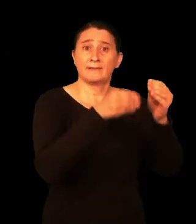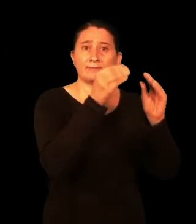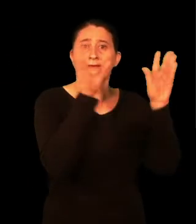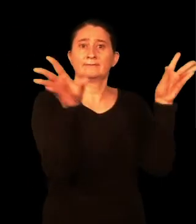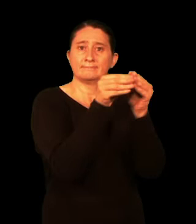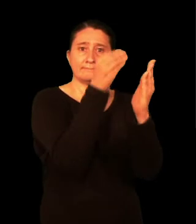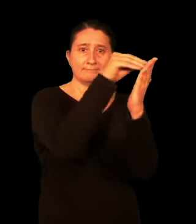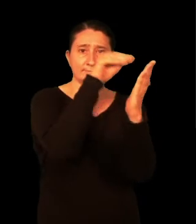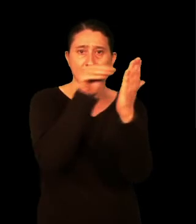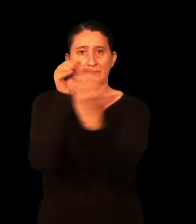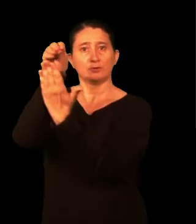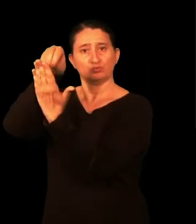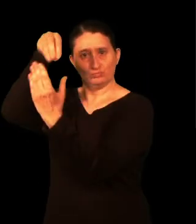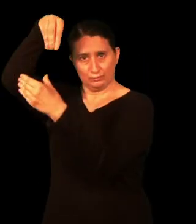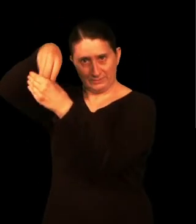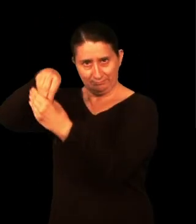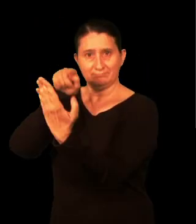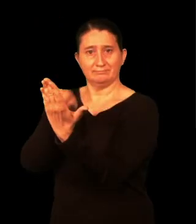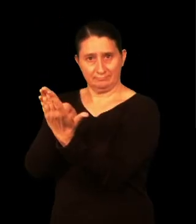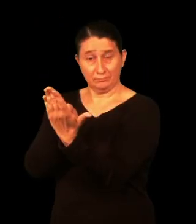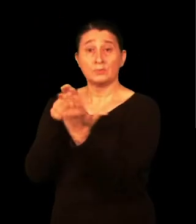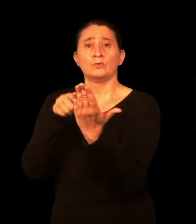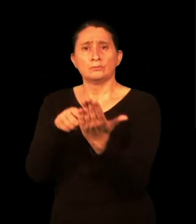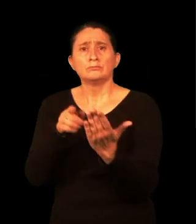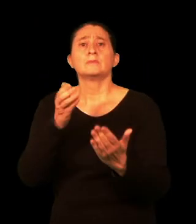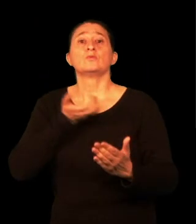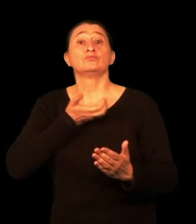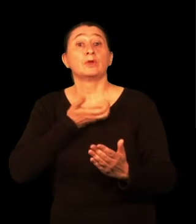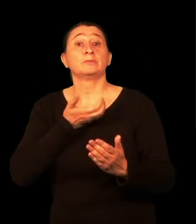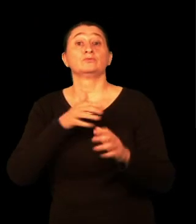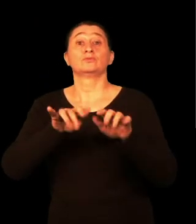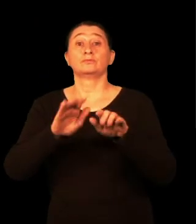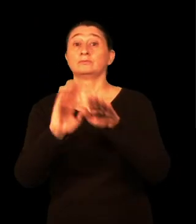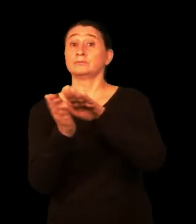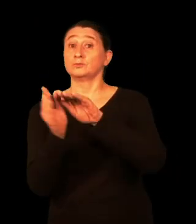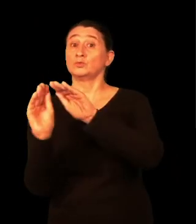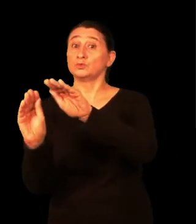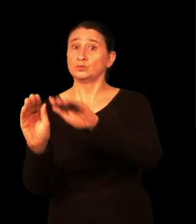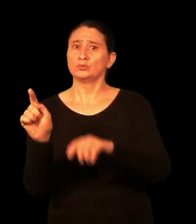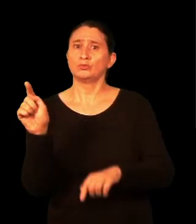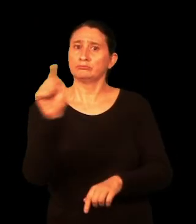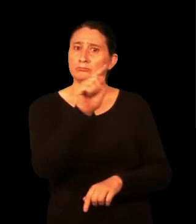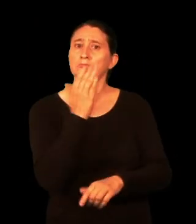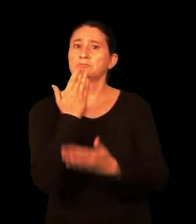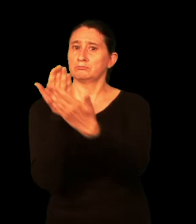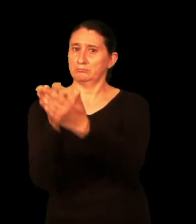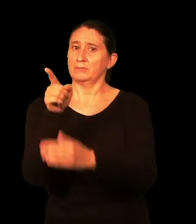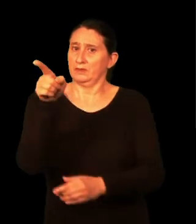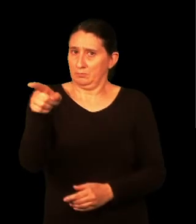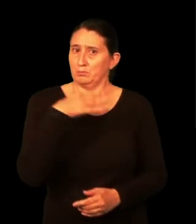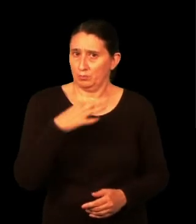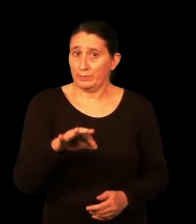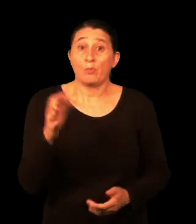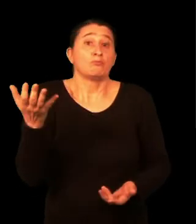labur bitzen duzun dokumentuada. Bilboku udaleko erregistro bulegoetan eskadesak ezu.